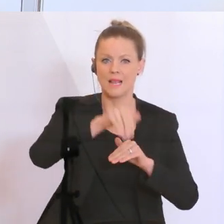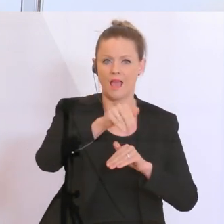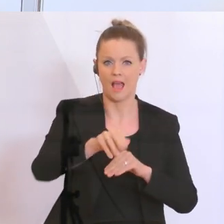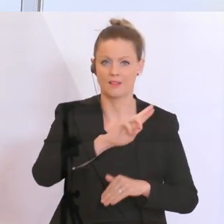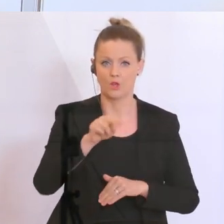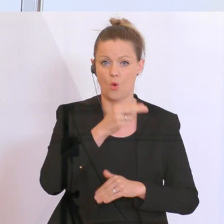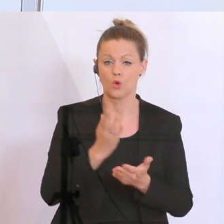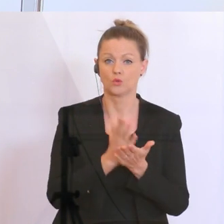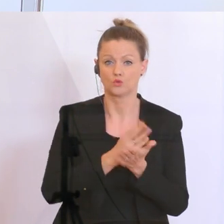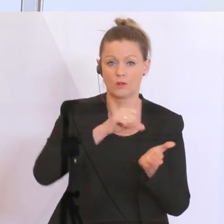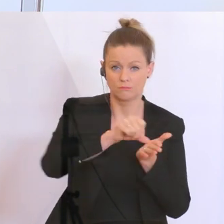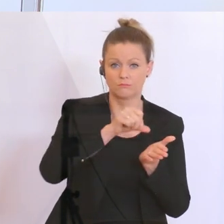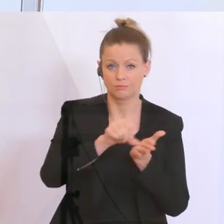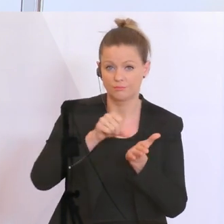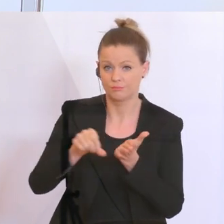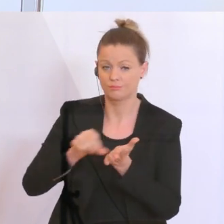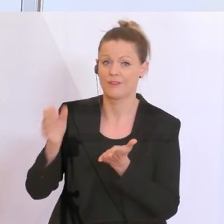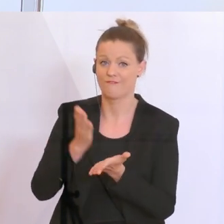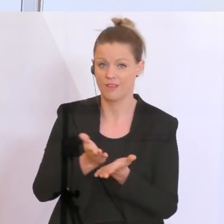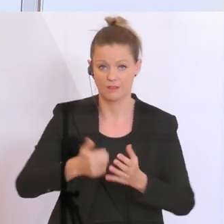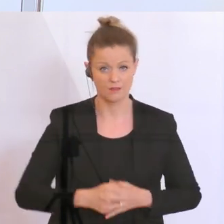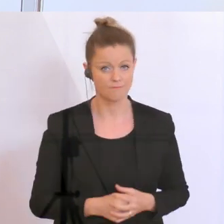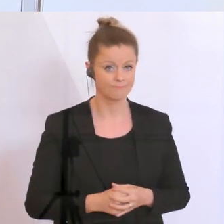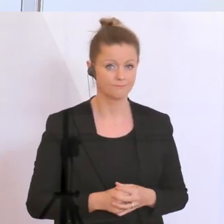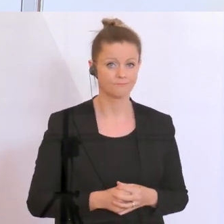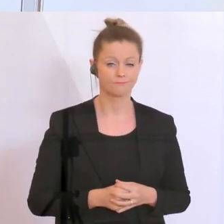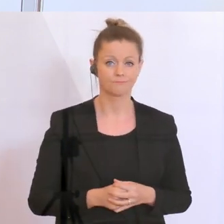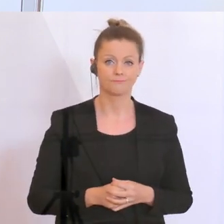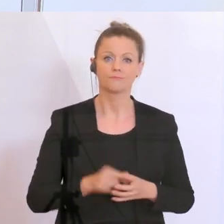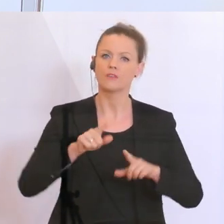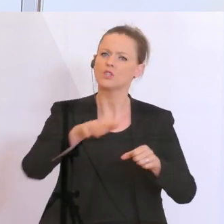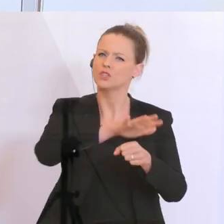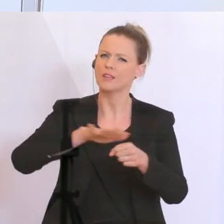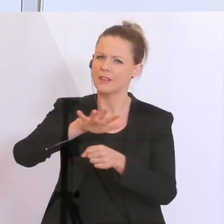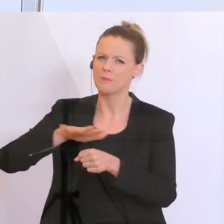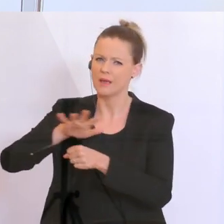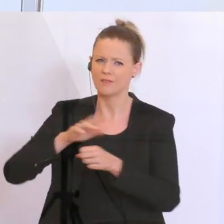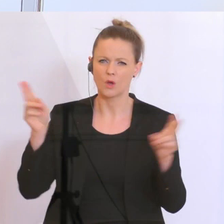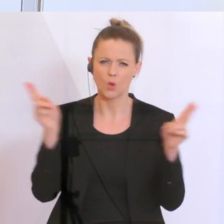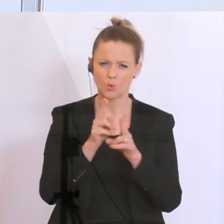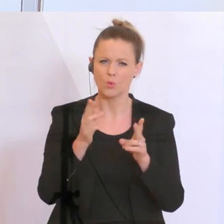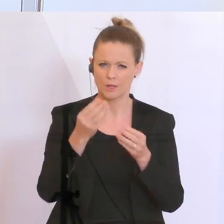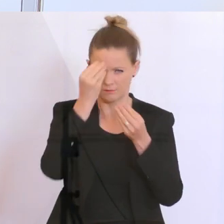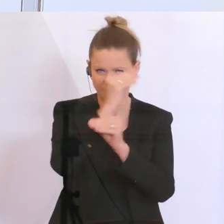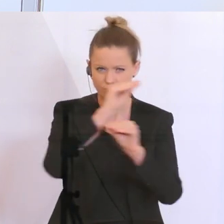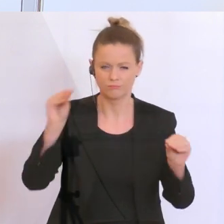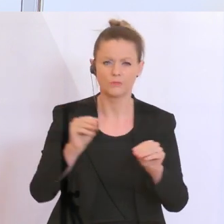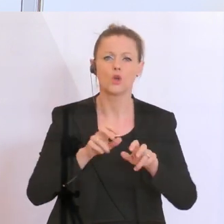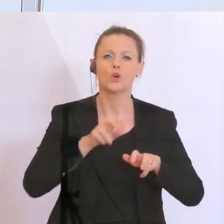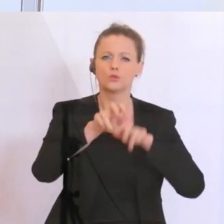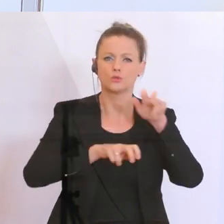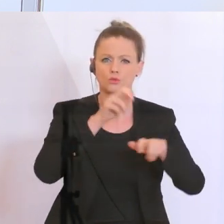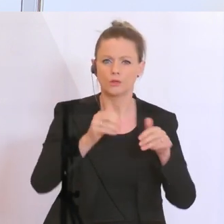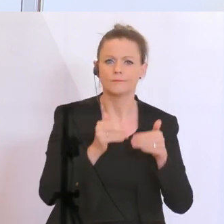hier geflossen sind. Von den verschiedenen Bereichen, wenn ich das kurz durchgehen darf, Steuerstundungen